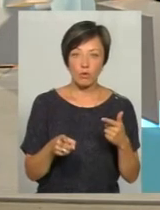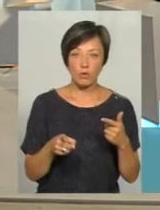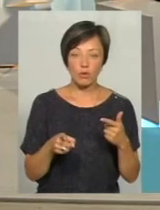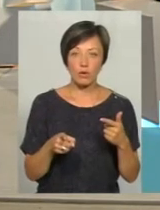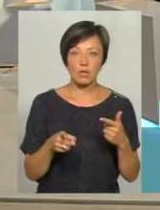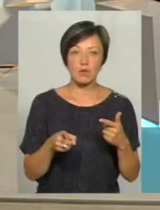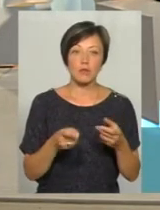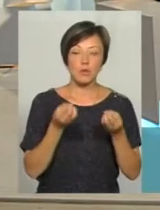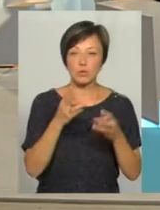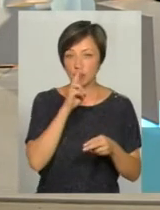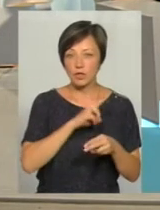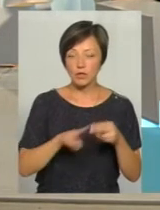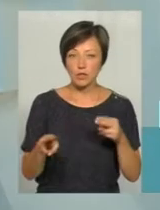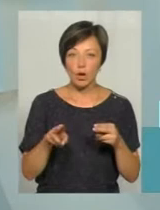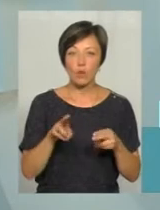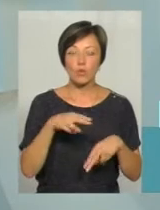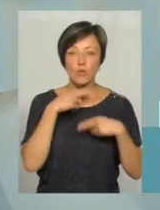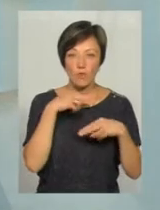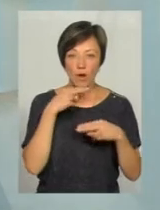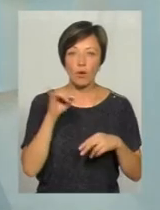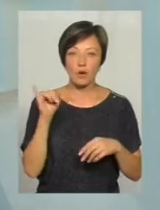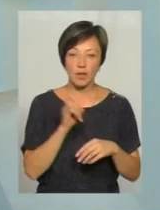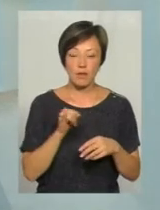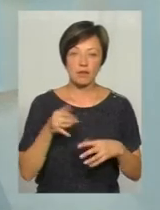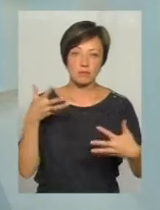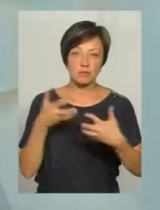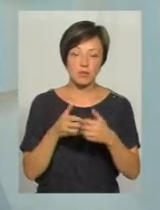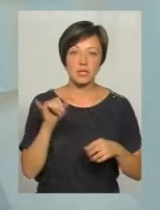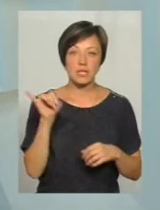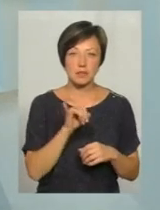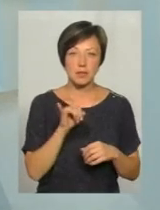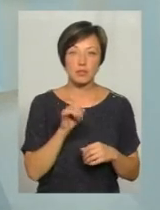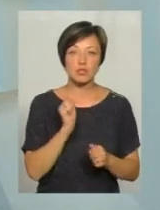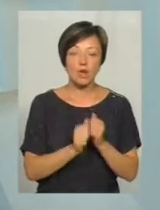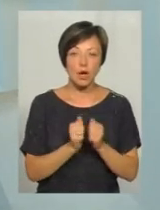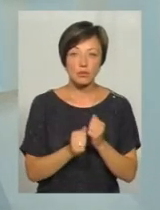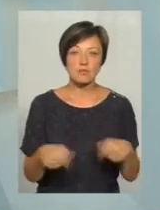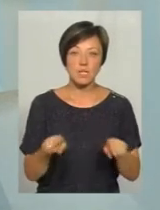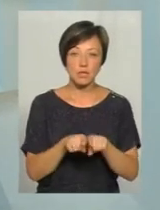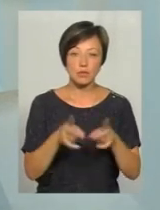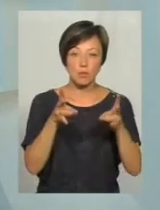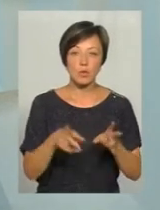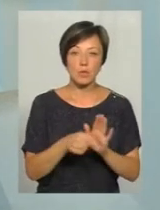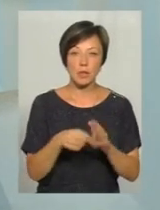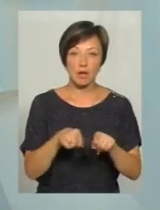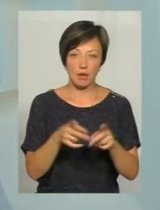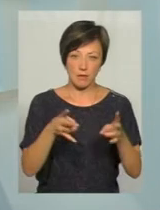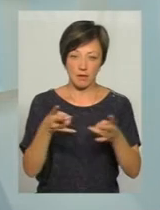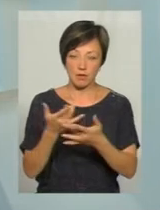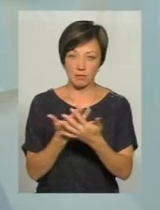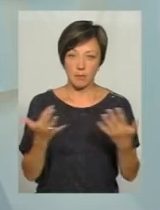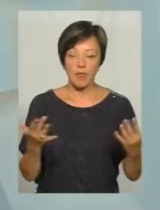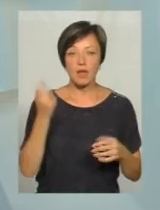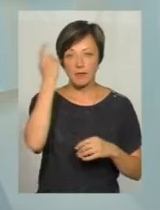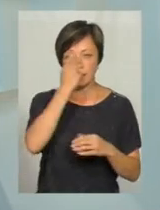кермом, або просто втрачають увагу і виїжджають, лобове зіткнення, і досить часто все ж таки з потерпілими такі ДТП. Тому